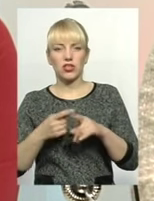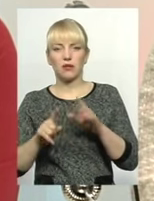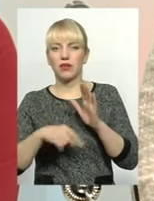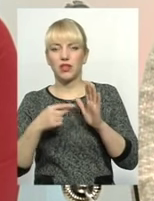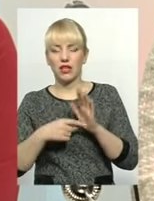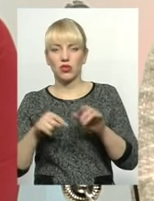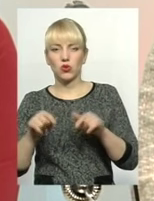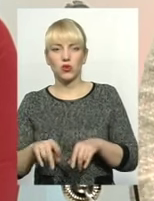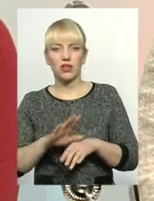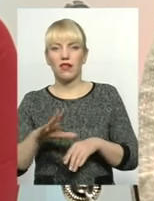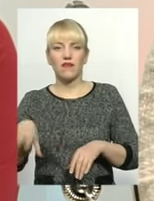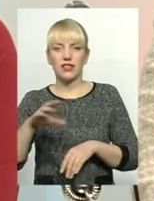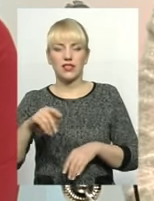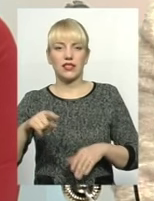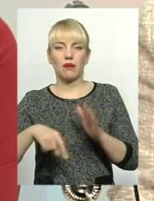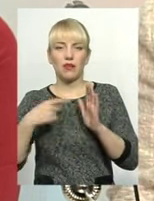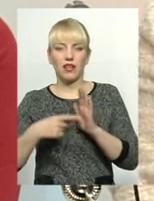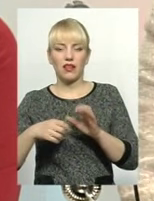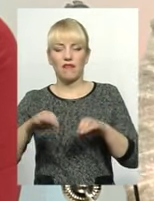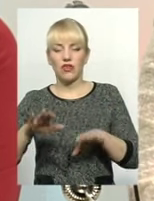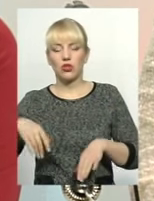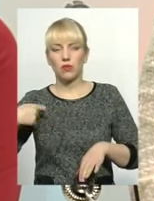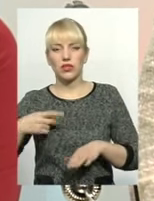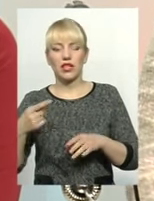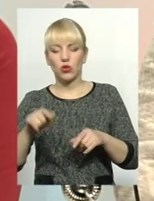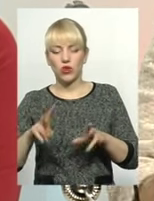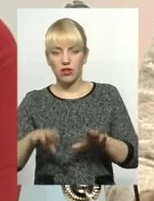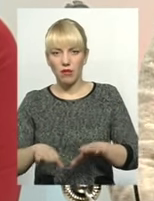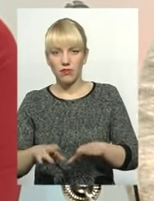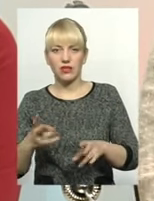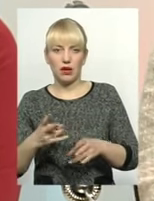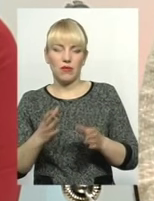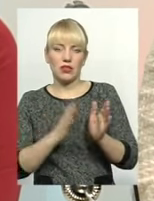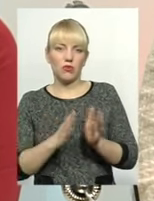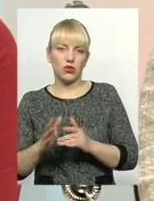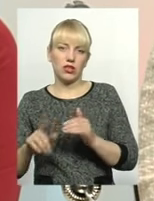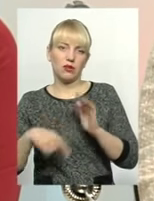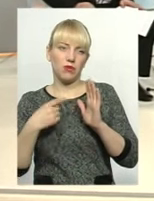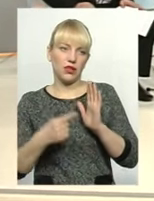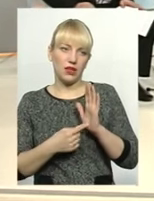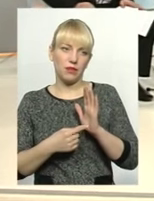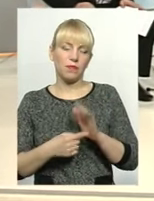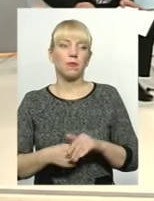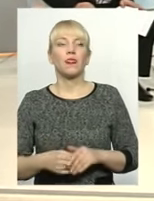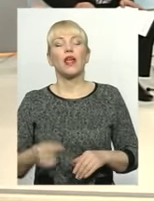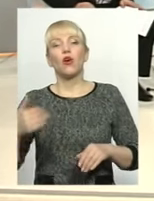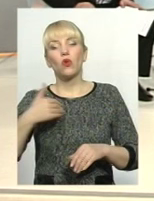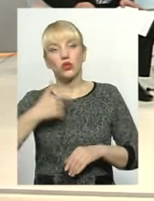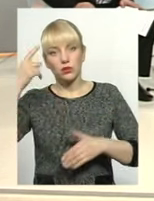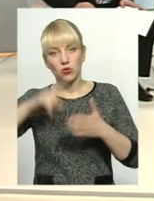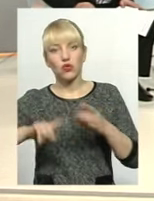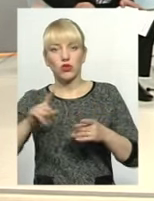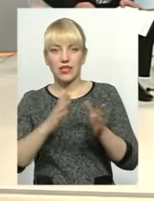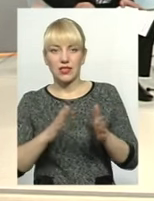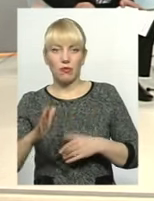питання вирішує президент. Тут на місці ми повинні також деякі питання стабілізувати. Це моя особиста думка. Хочеться сподіватися, що справді та